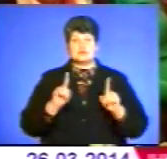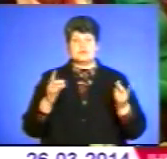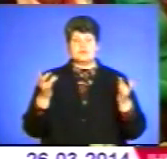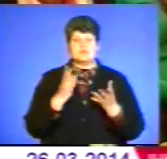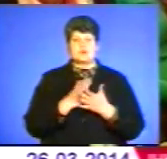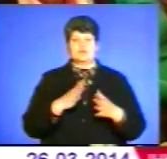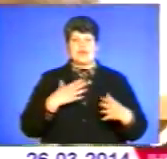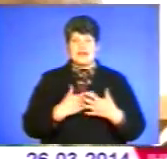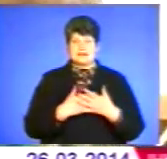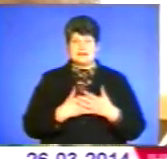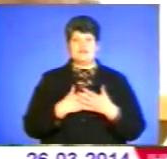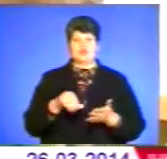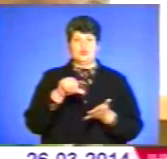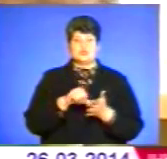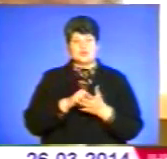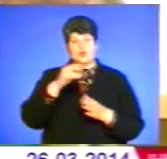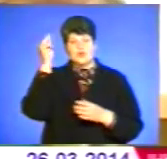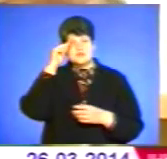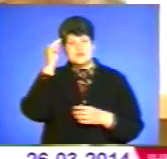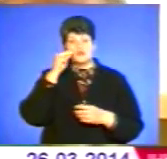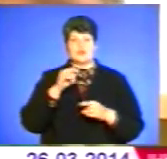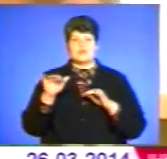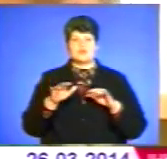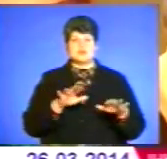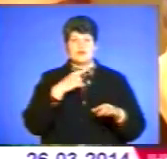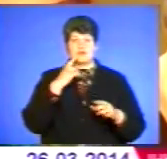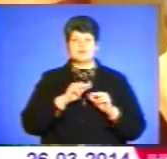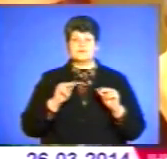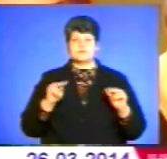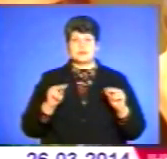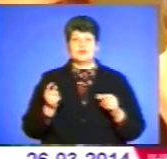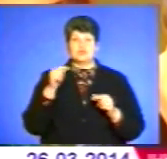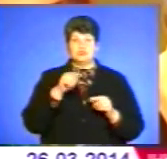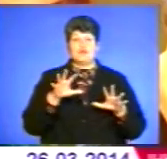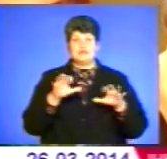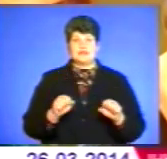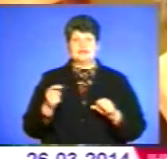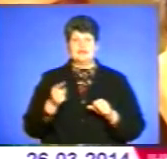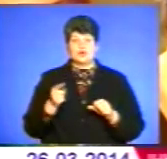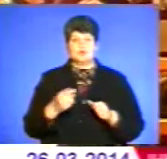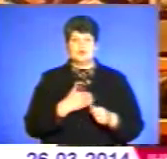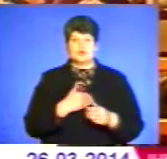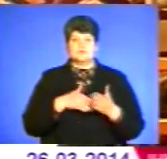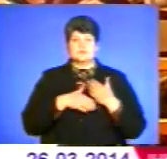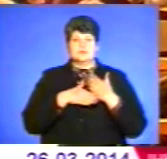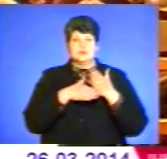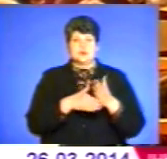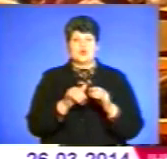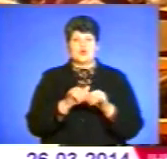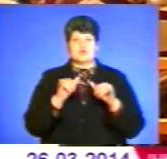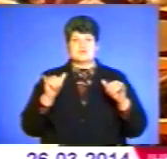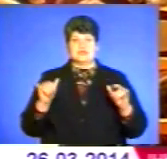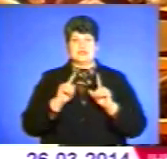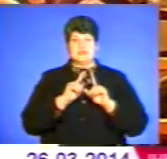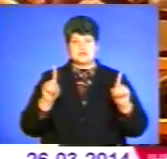бути активним учасником освітнього процесу, стверджують педагоги. Відтак влада Тернополя збирається сприяти розвитку інклюзивної